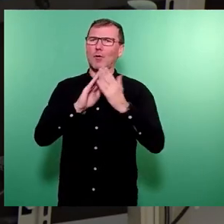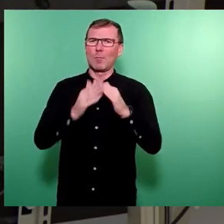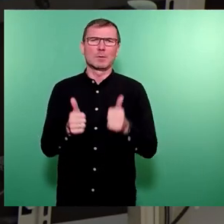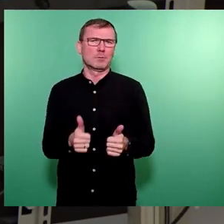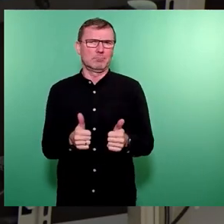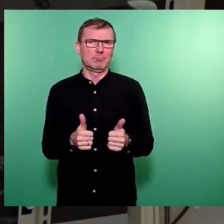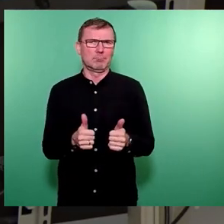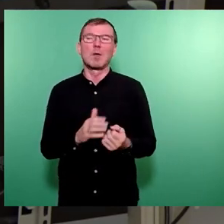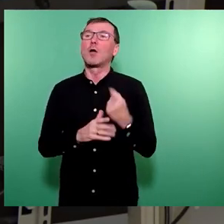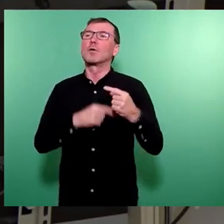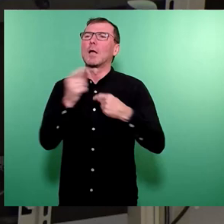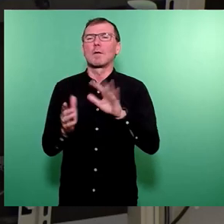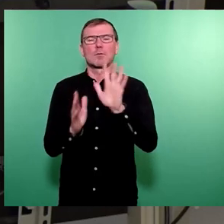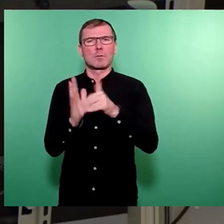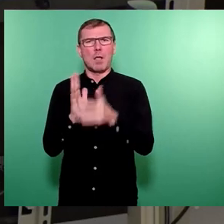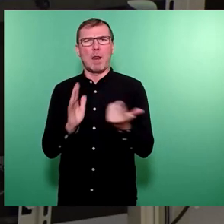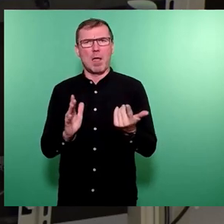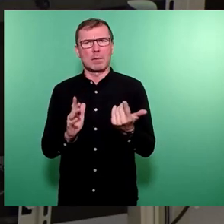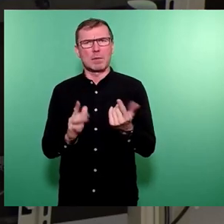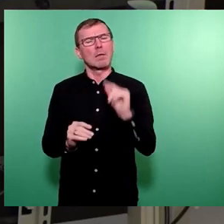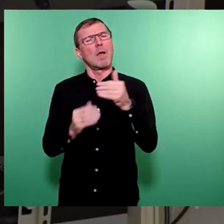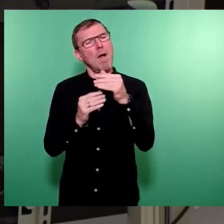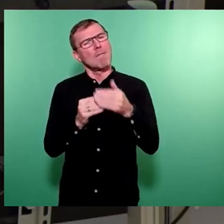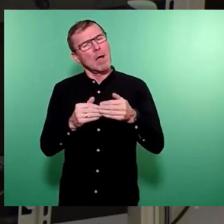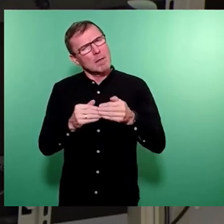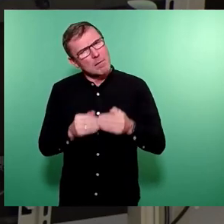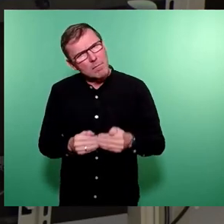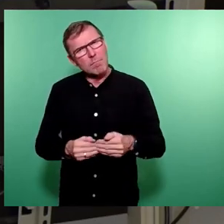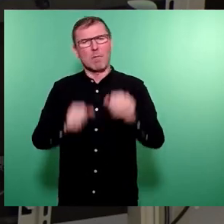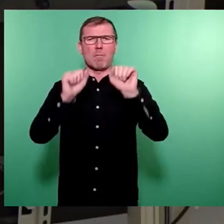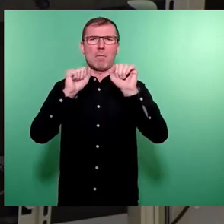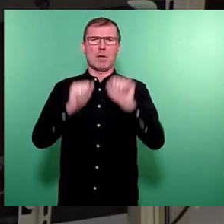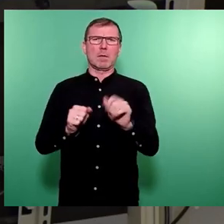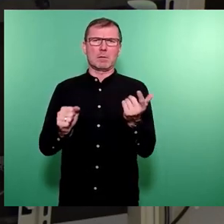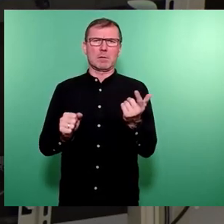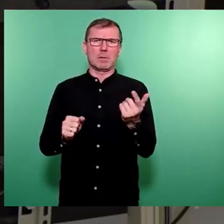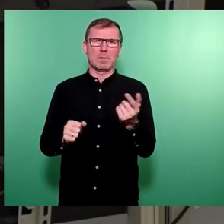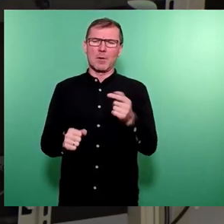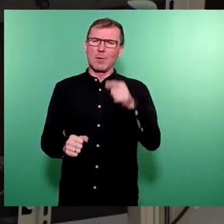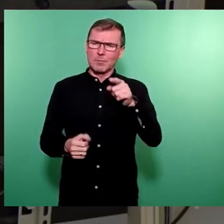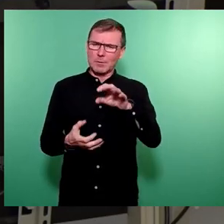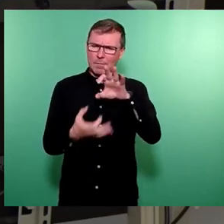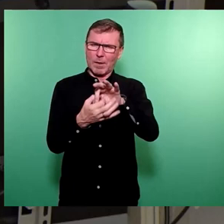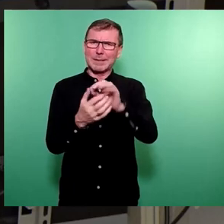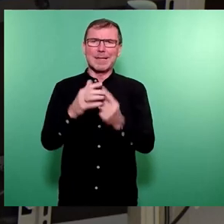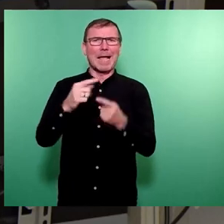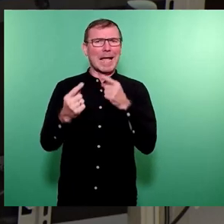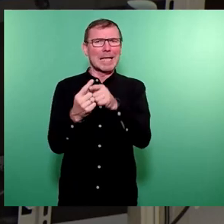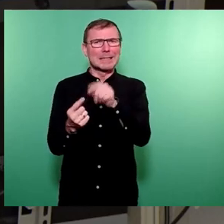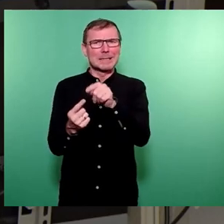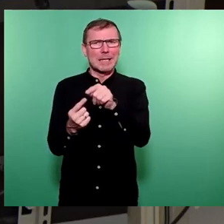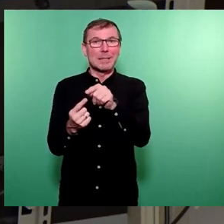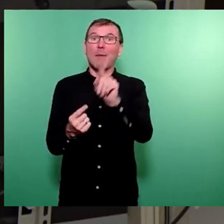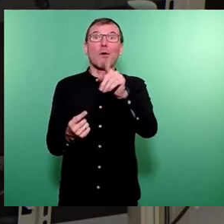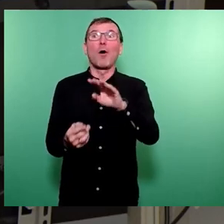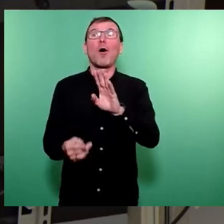den Kulturentwicklungsplan ein wenig weiter vorantreiben können und den dort verankerten Zielen. Es ist noch nicht